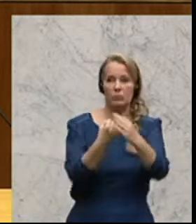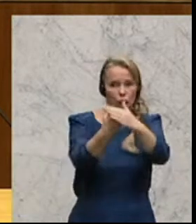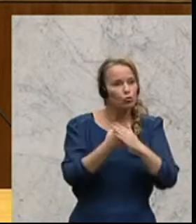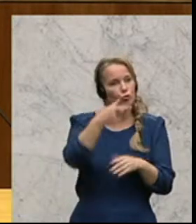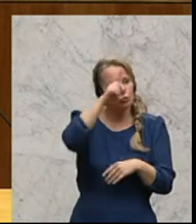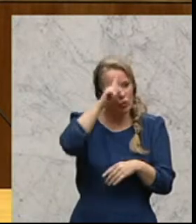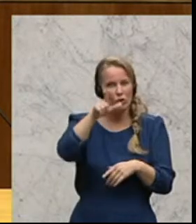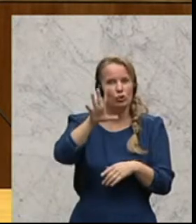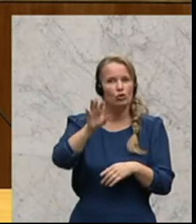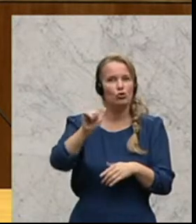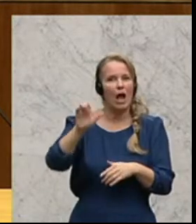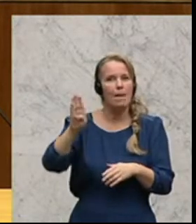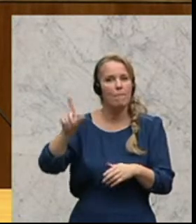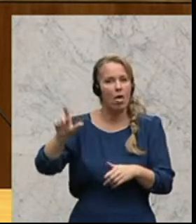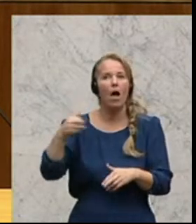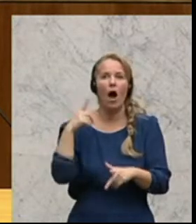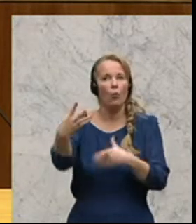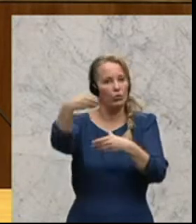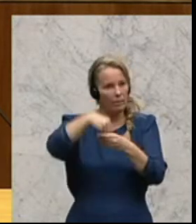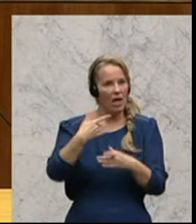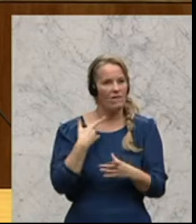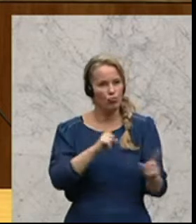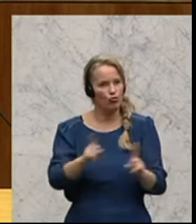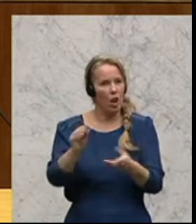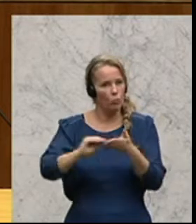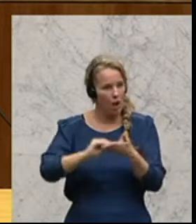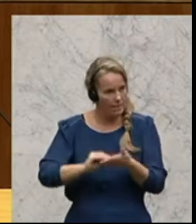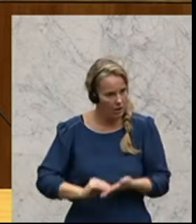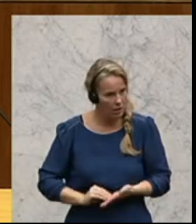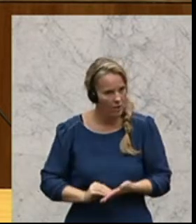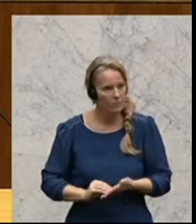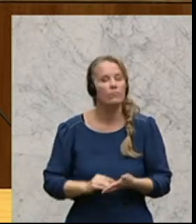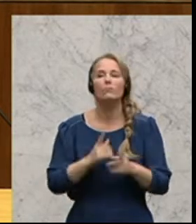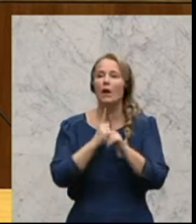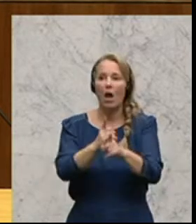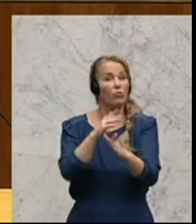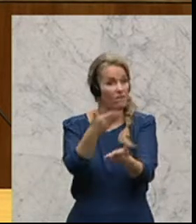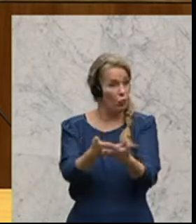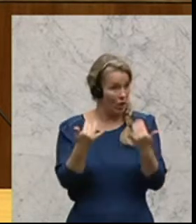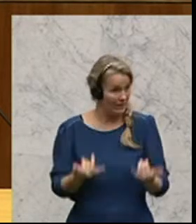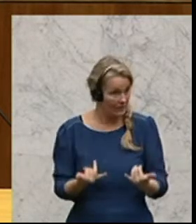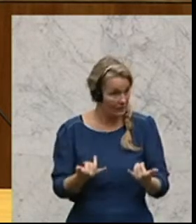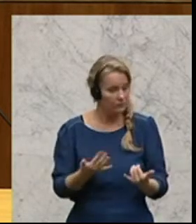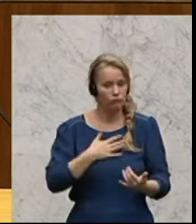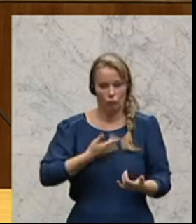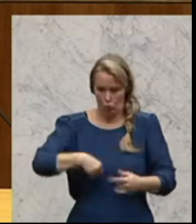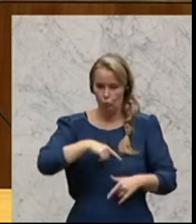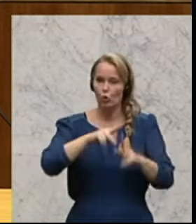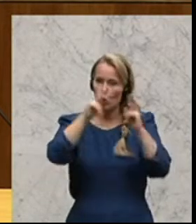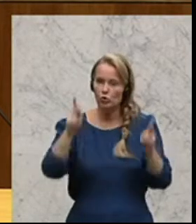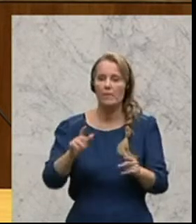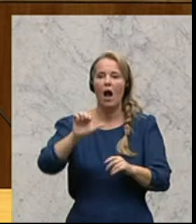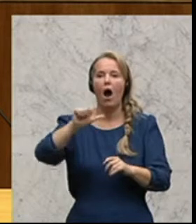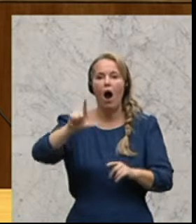Deutschland. Scheibli hat ja dazu auch eine Stellungnahme abgegeben. Und zwar lautet der Vorschlag jetzt, dass man unser Konzept All-in